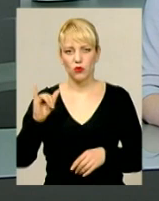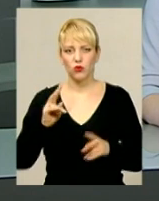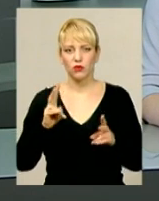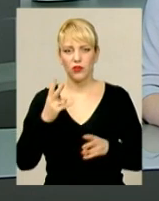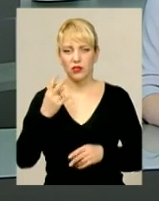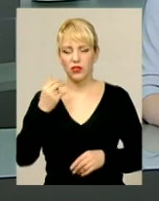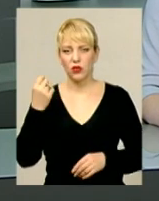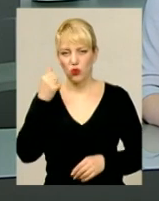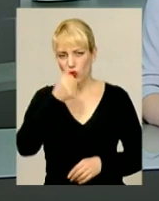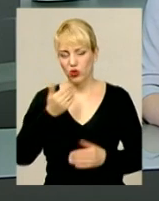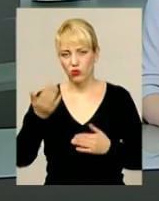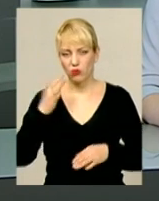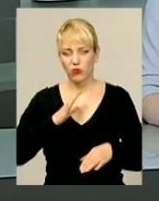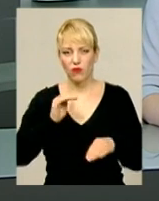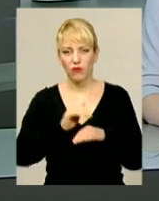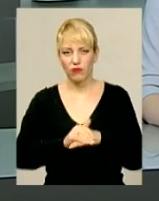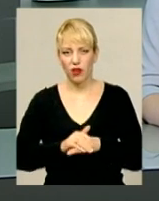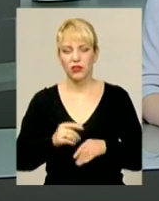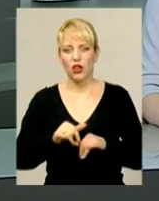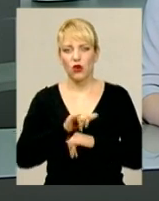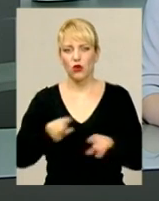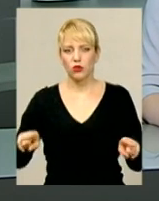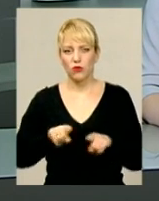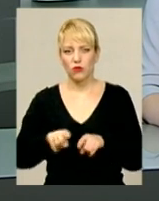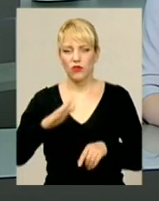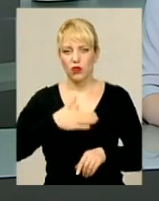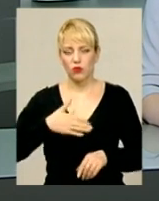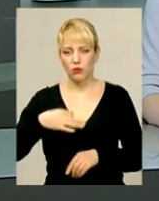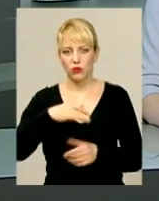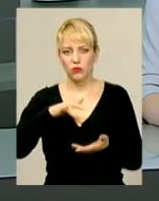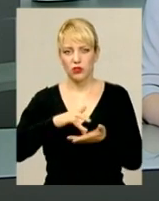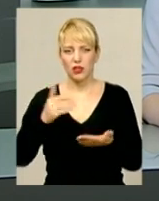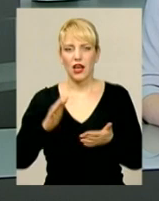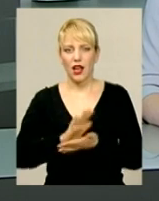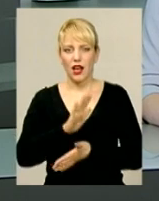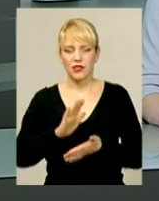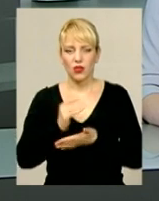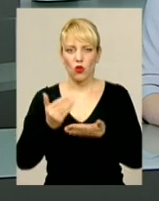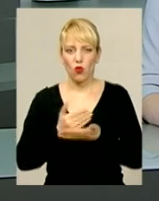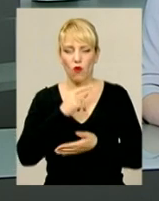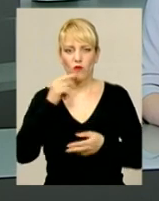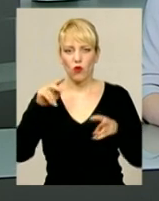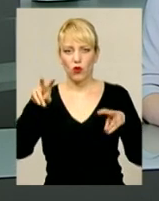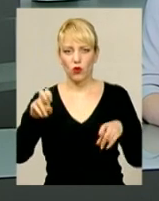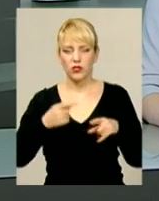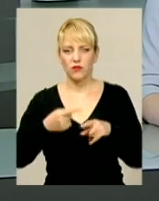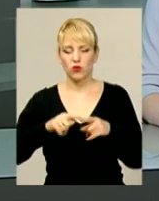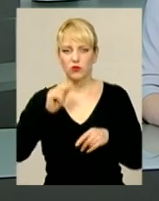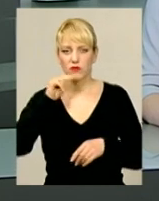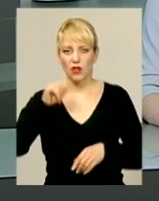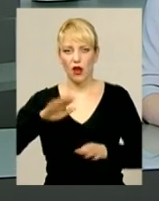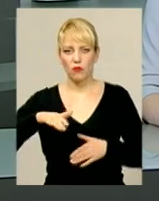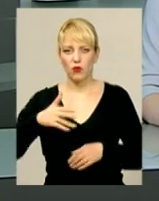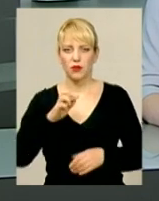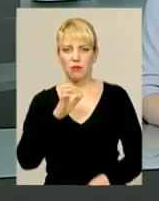роки тому встановили факт розповсюдження в нашому обласному центрі «Газети Новоросія». У цьому звинуватили, а потім у березні 2015